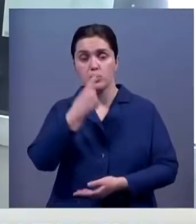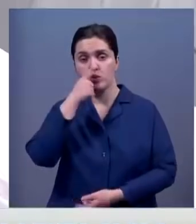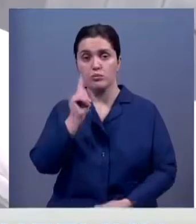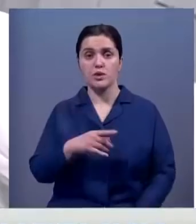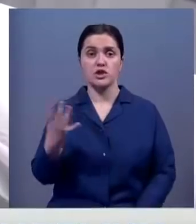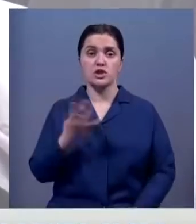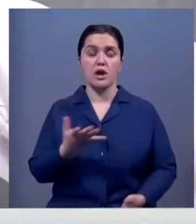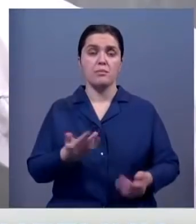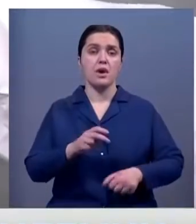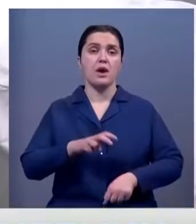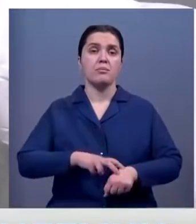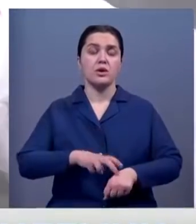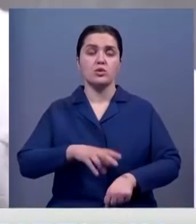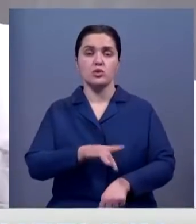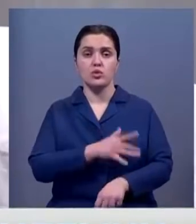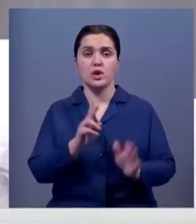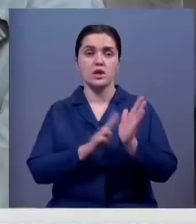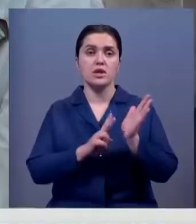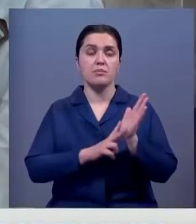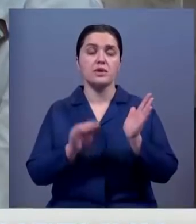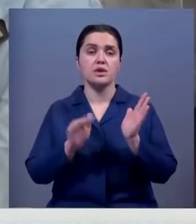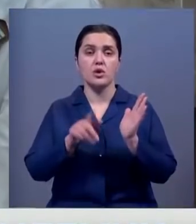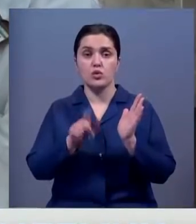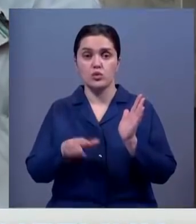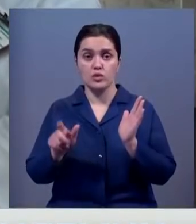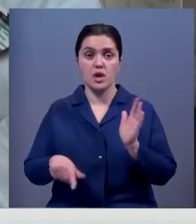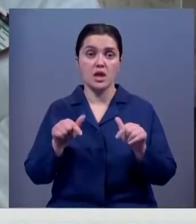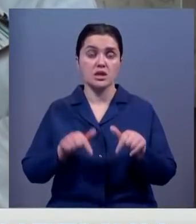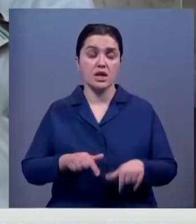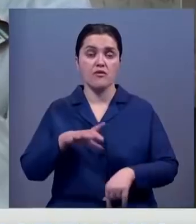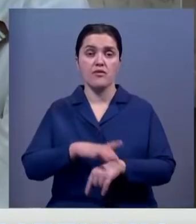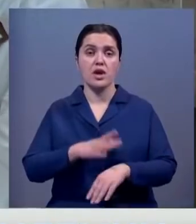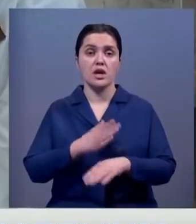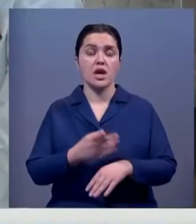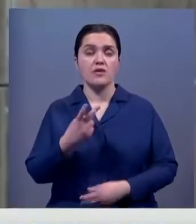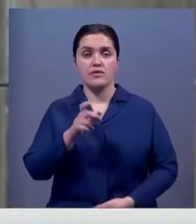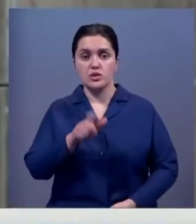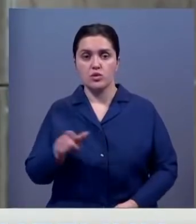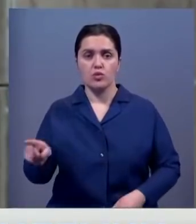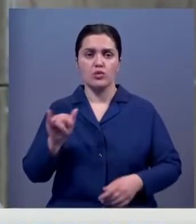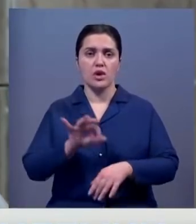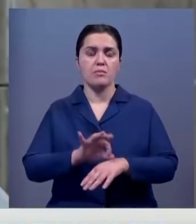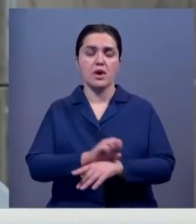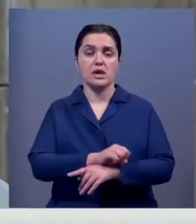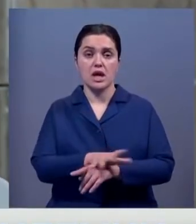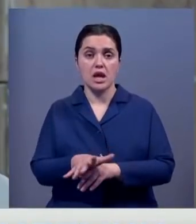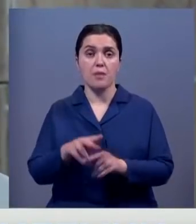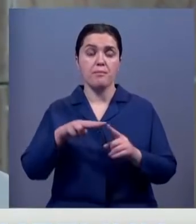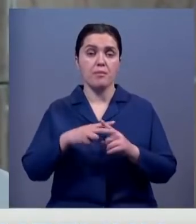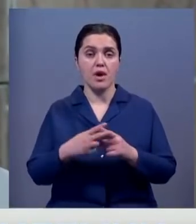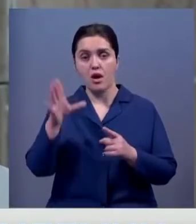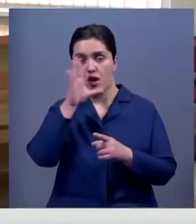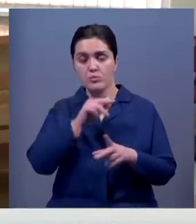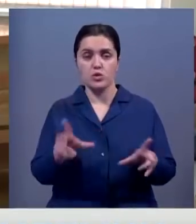получают медуслуги более 70 тысяч горожан. Последнее время здесь выявили 200 пациентов с коронавирусом. Ровно половину удалось